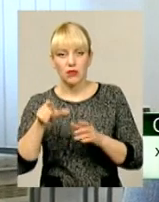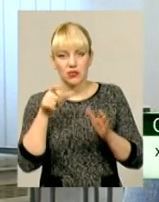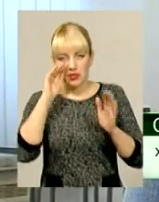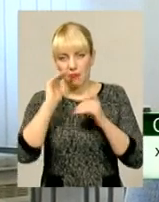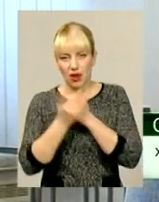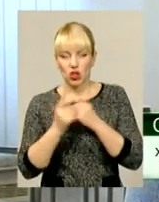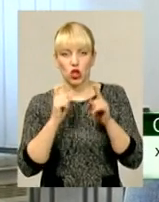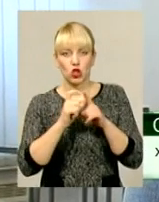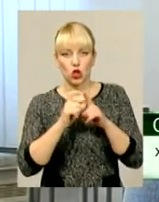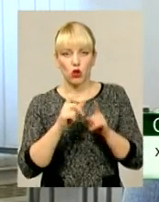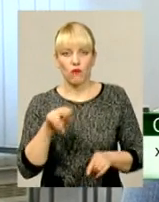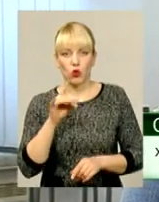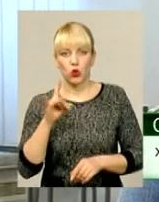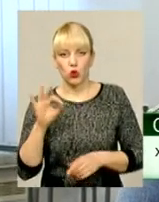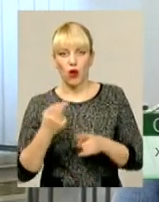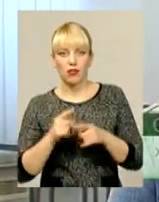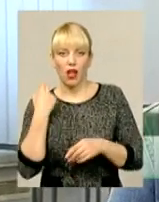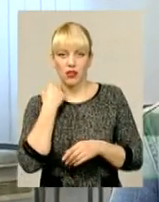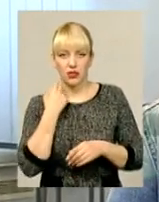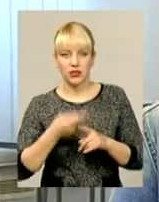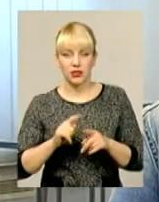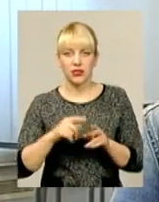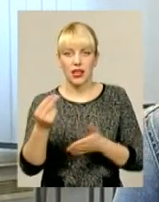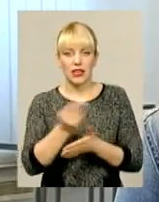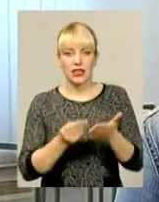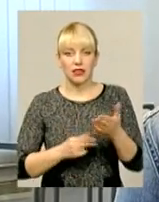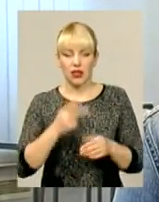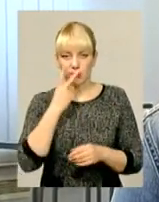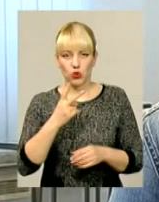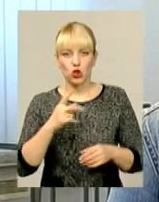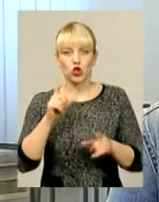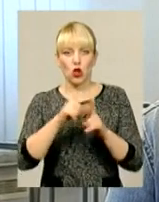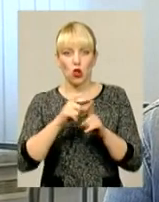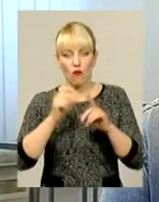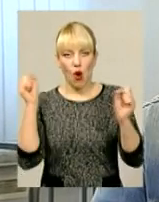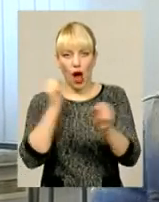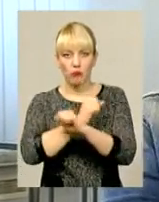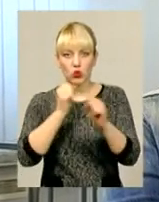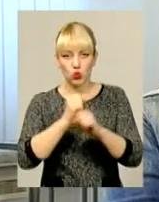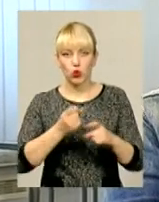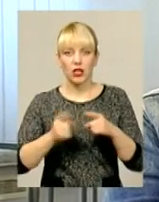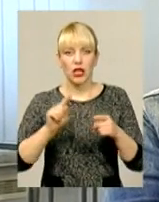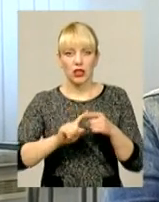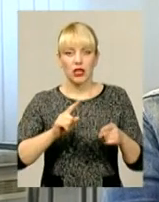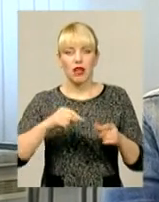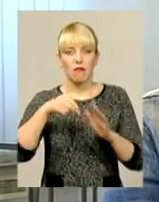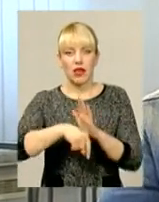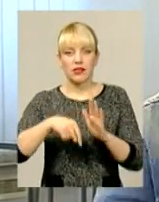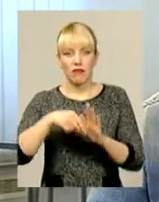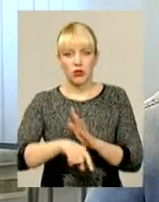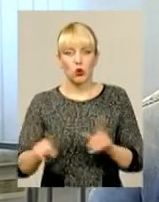англійське – «рисувати». І просматрюється слово «абсурд». Мається в виду, що